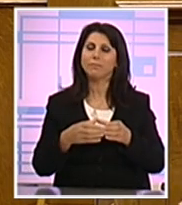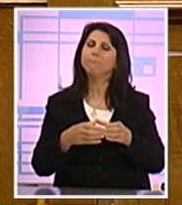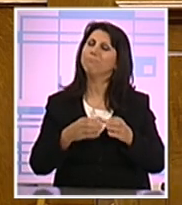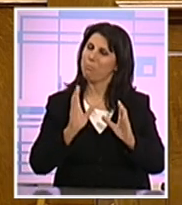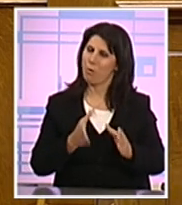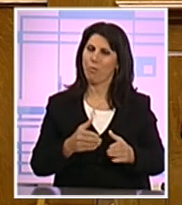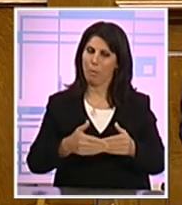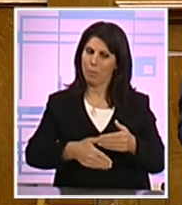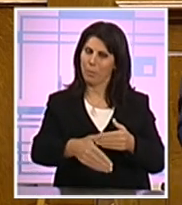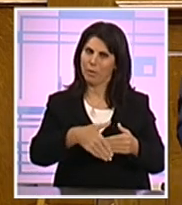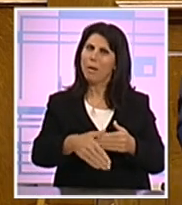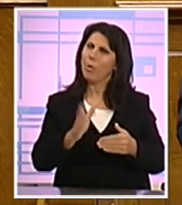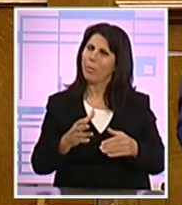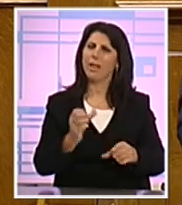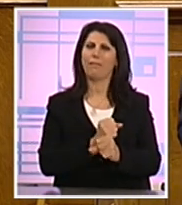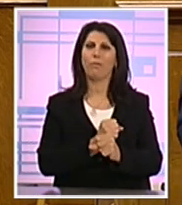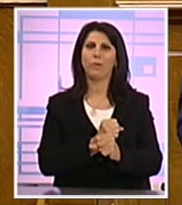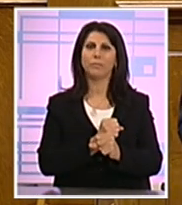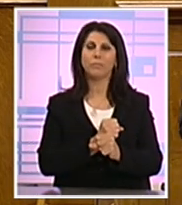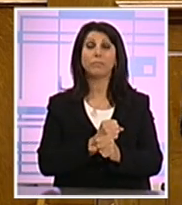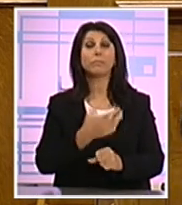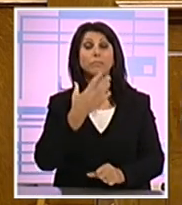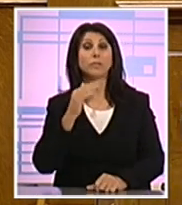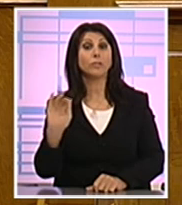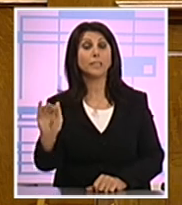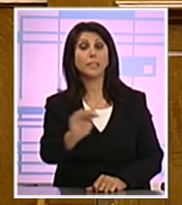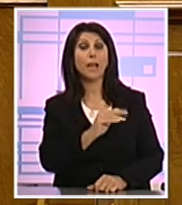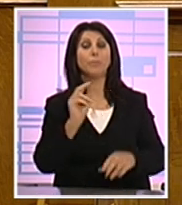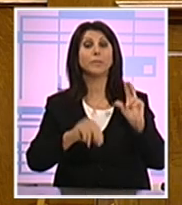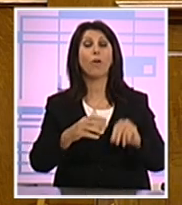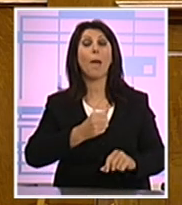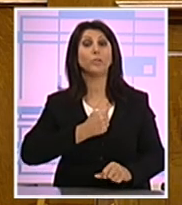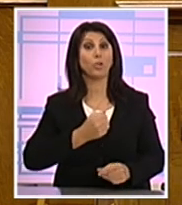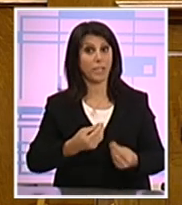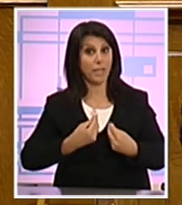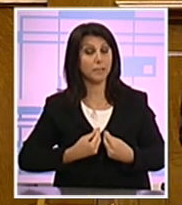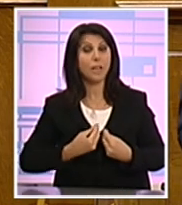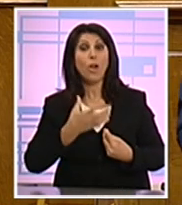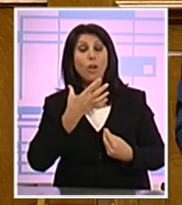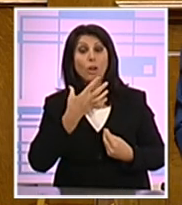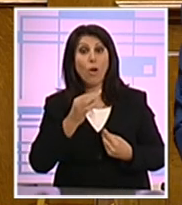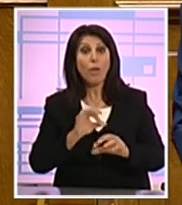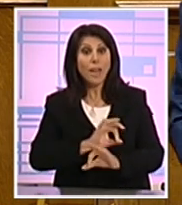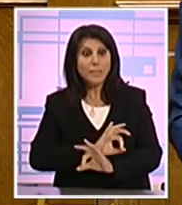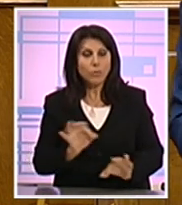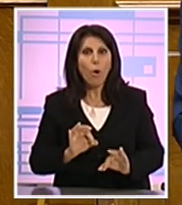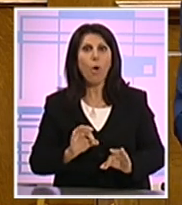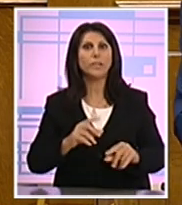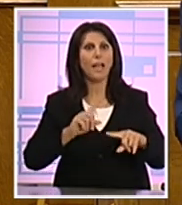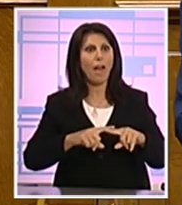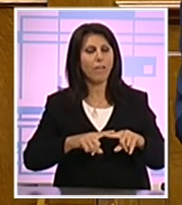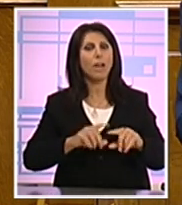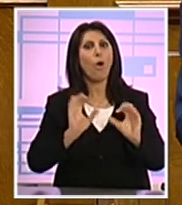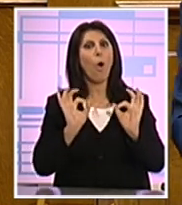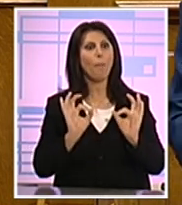άμεσα. Ζητώ λοιπόν την ψήφω εμπιστοσύνης απόψε ώστε να διασφαλιστεί αυτή η ομαλή πορεία του τόπου. Μια πορεία